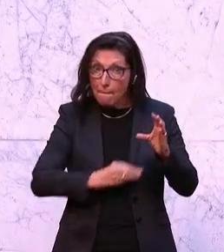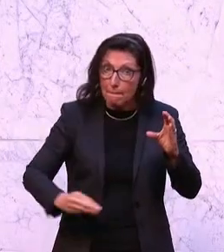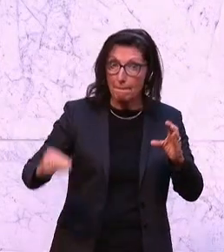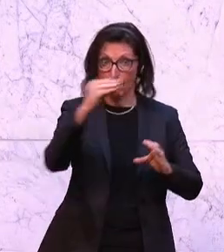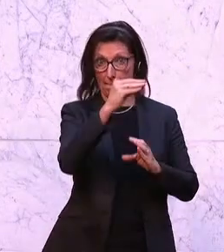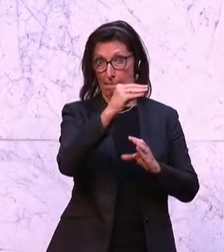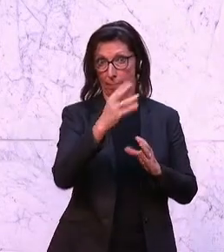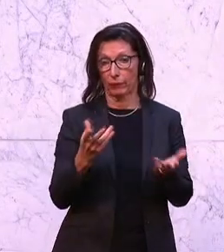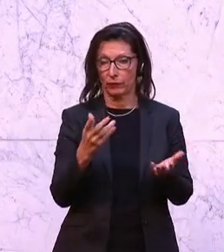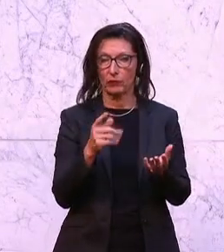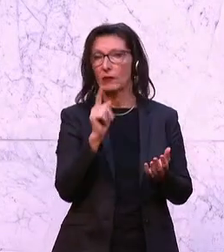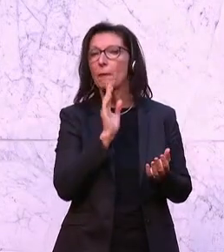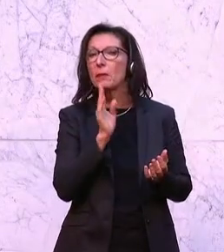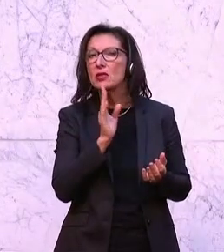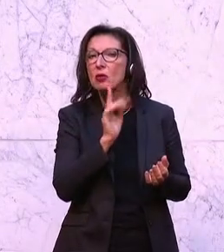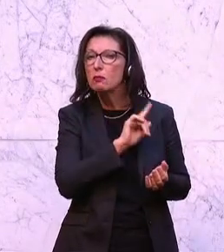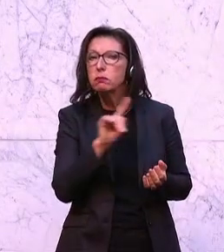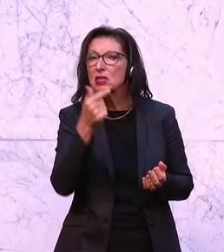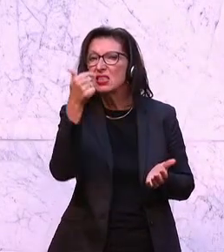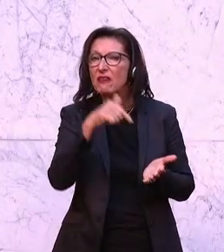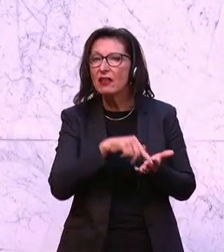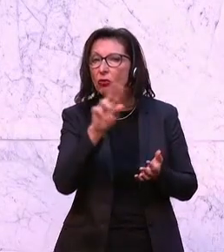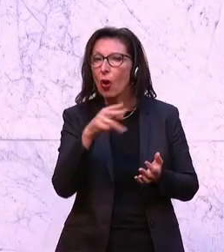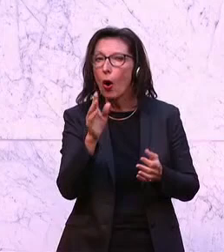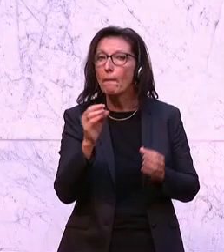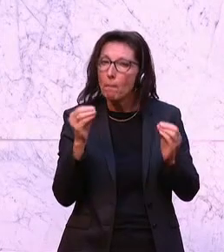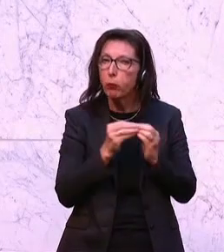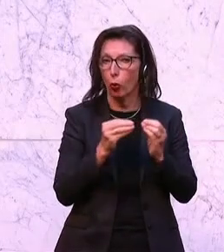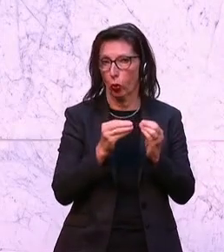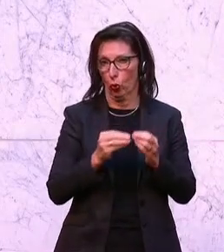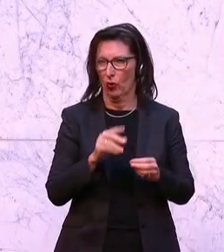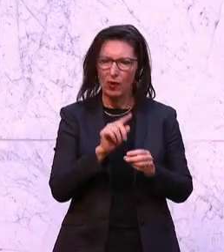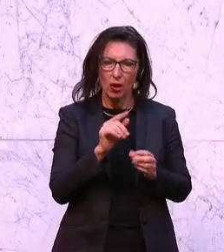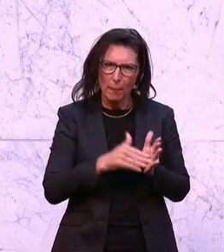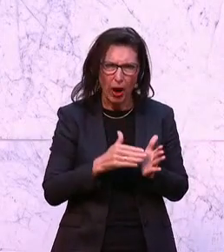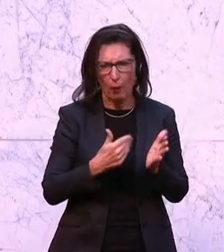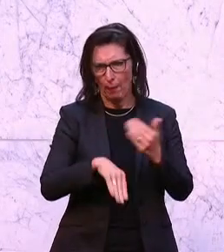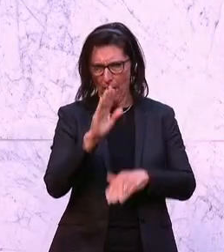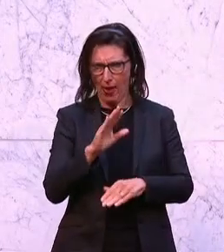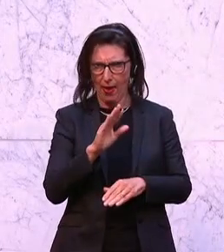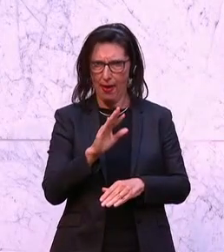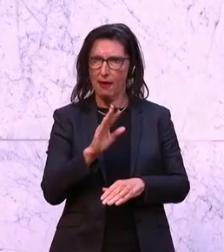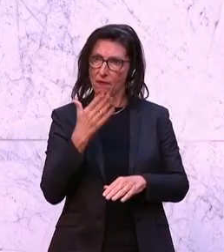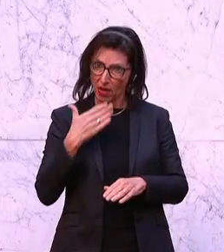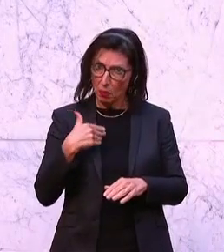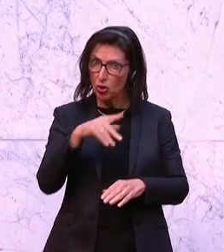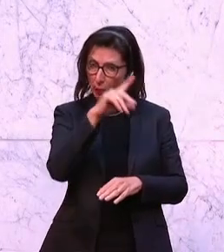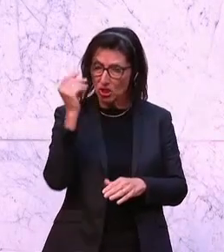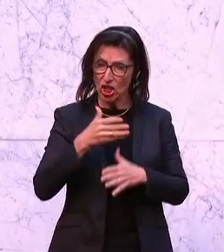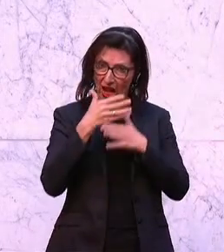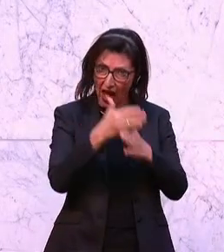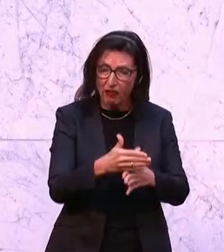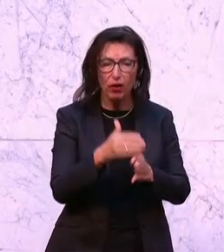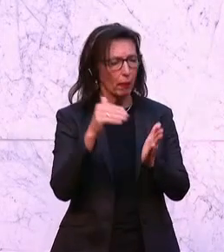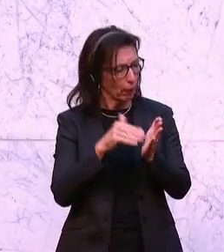Pensionen, die im Bereich bis 2.000 Euro brutto sind. Hier hätte es mehr gebraucht, um den Leuten zu helfen, damit sie auch über